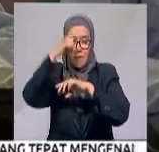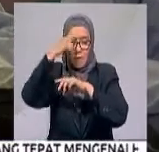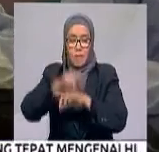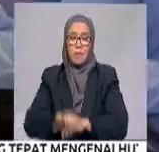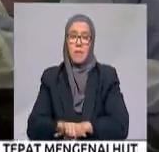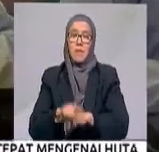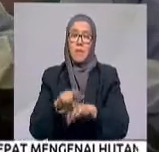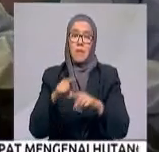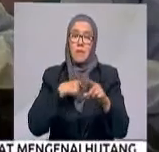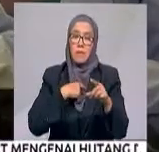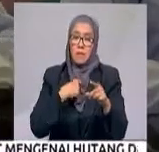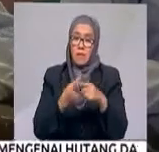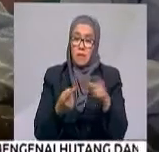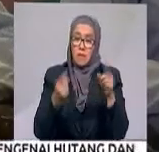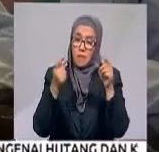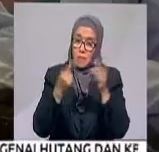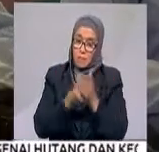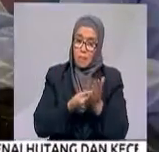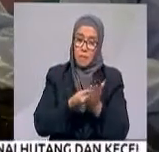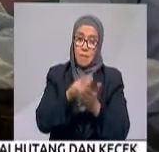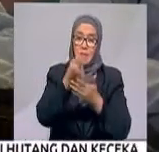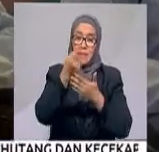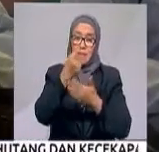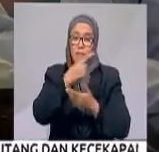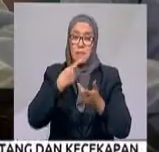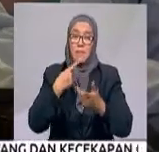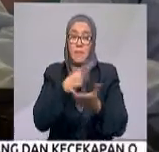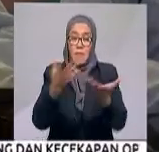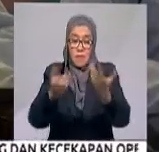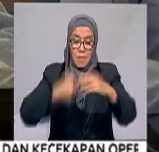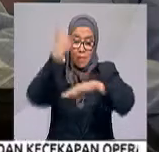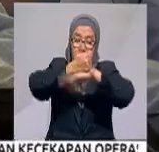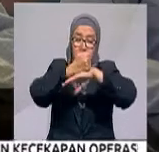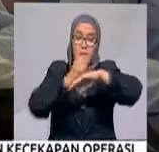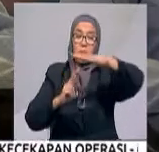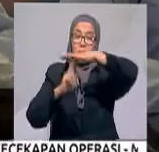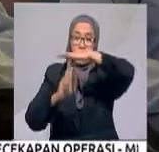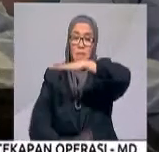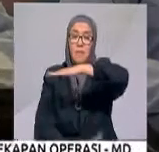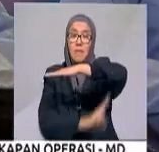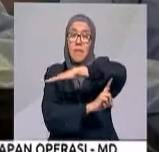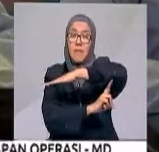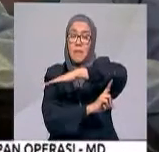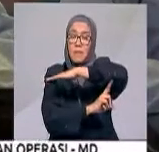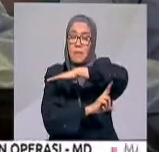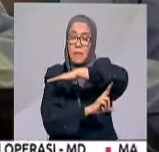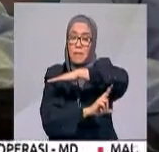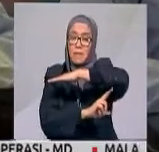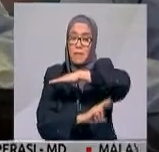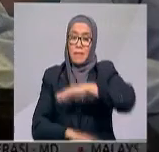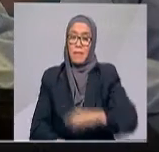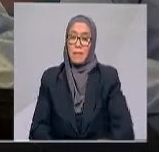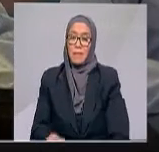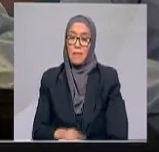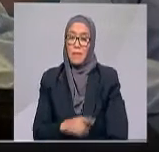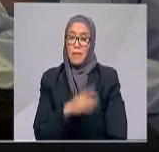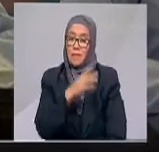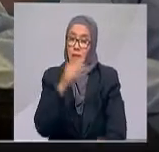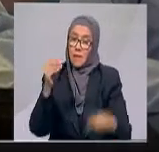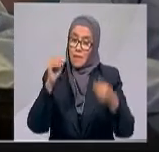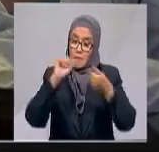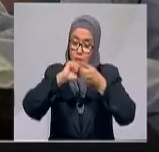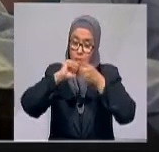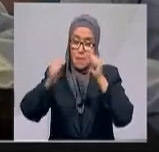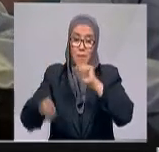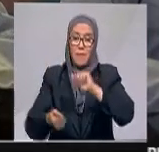terbaik.